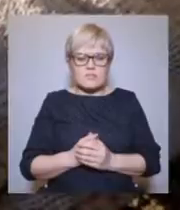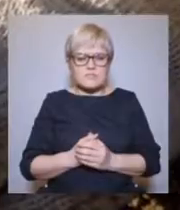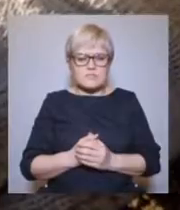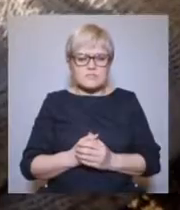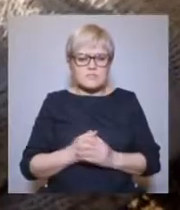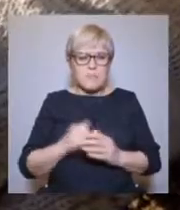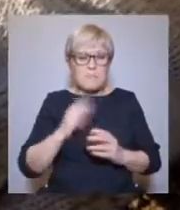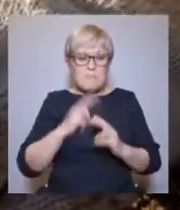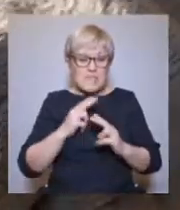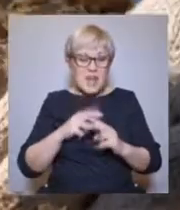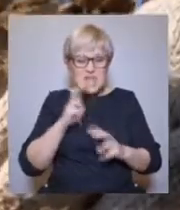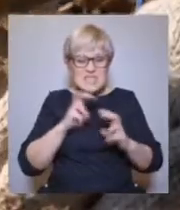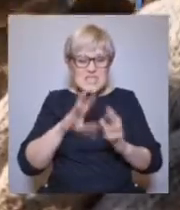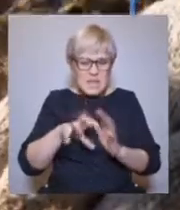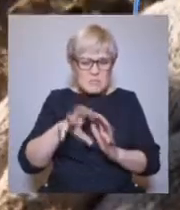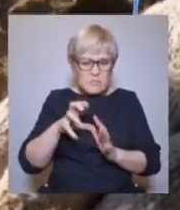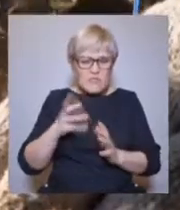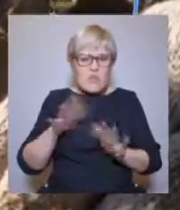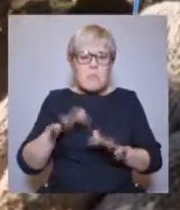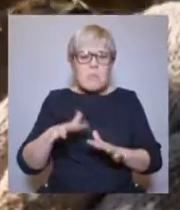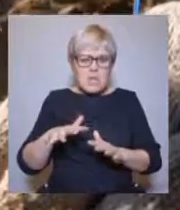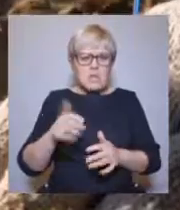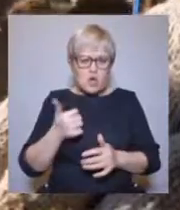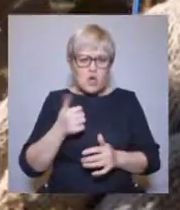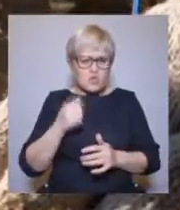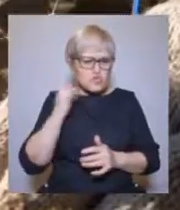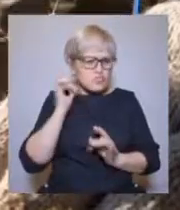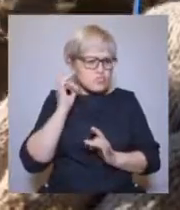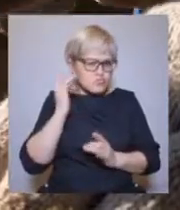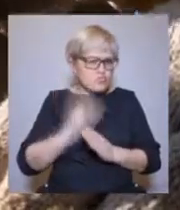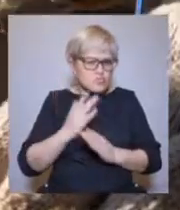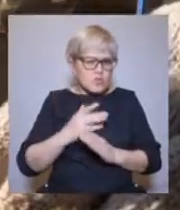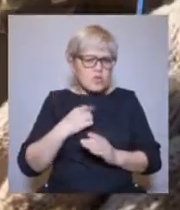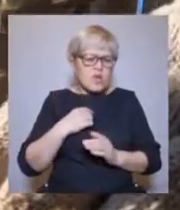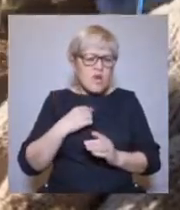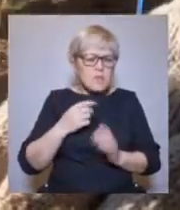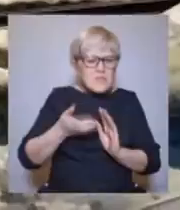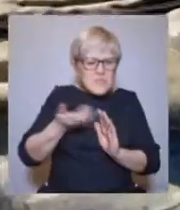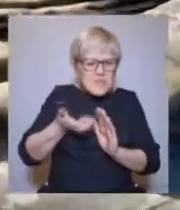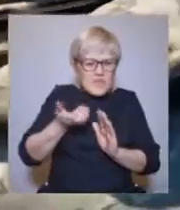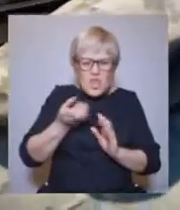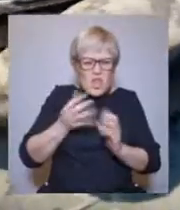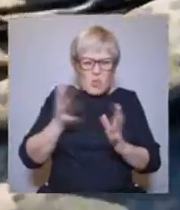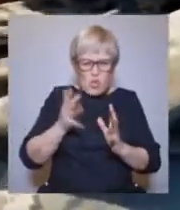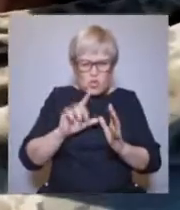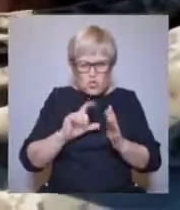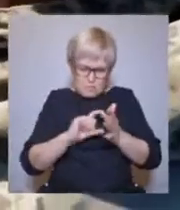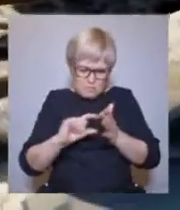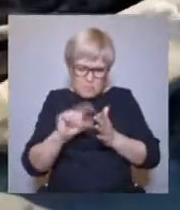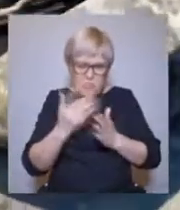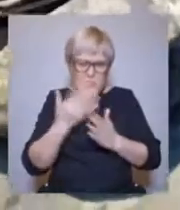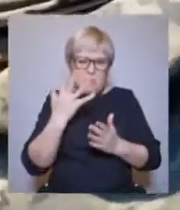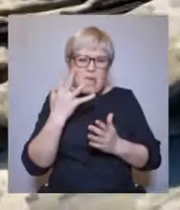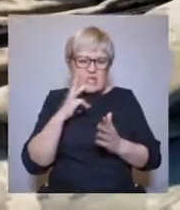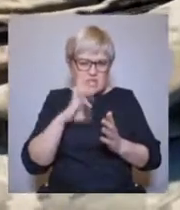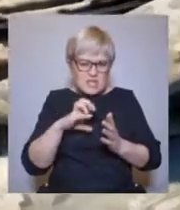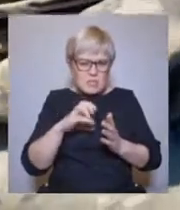Корректор Просмотрел металлоотскателем эту площадь, нескольких местах хорошо пищит. Поэтому сейчас я